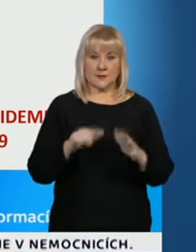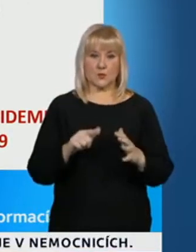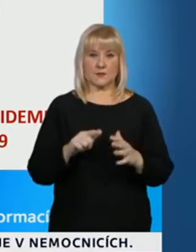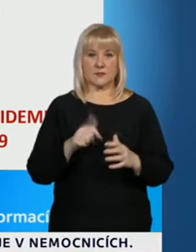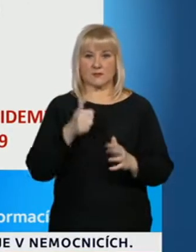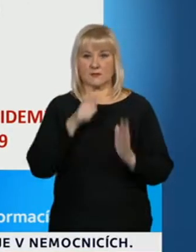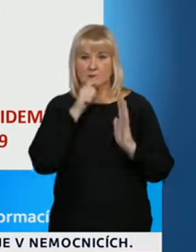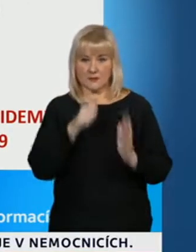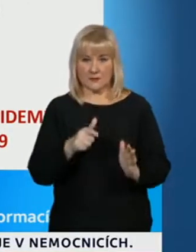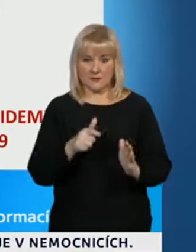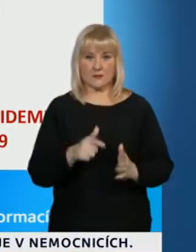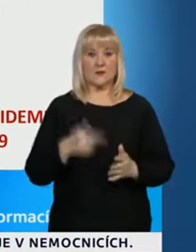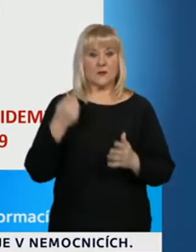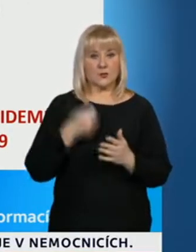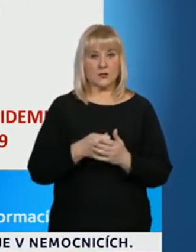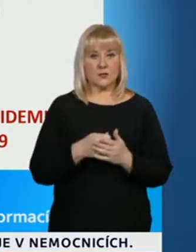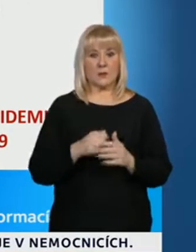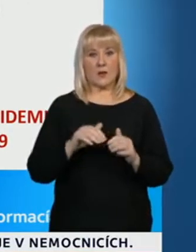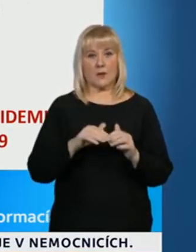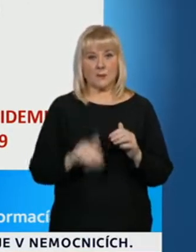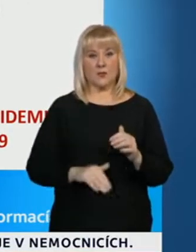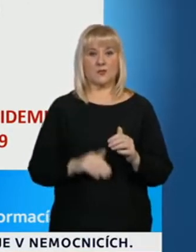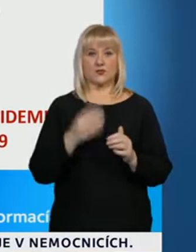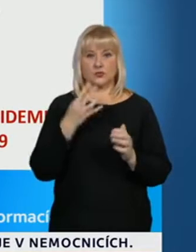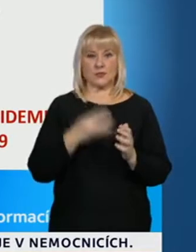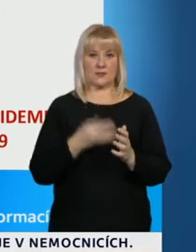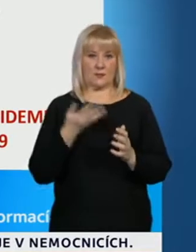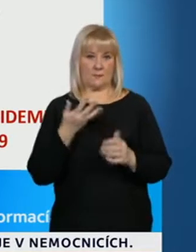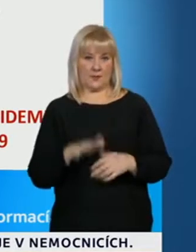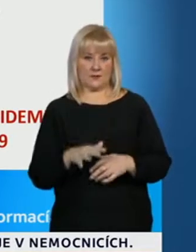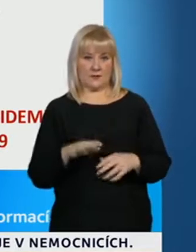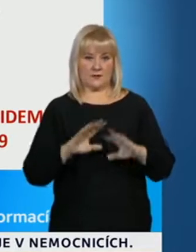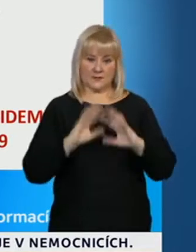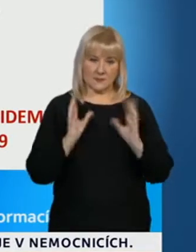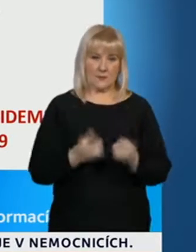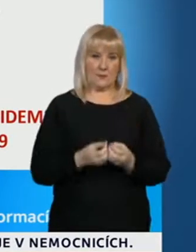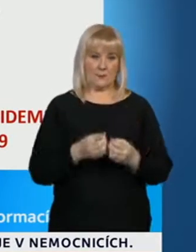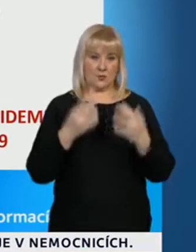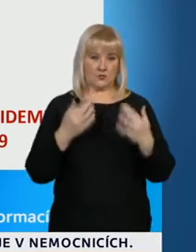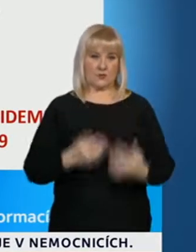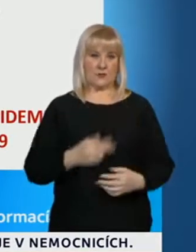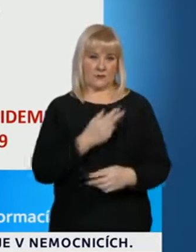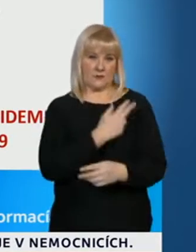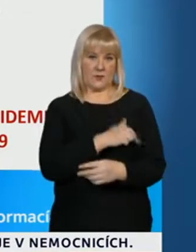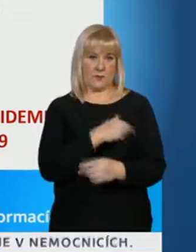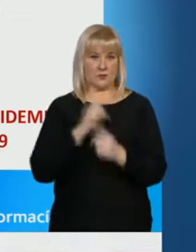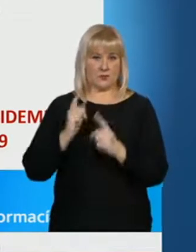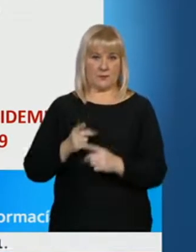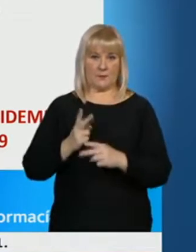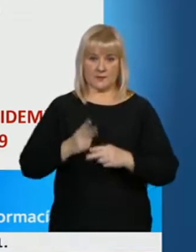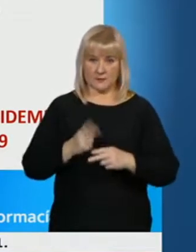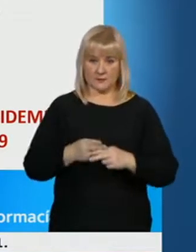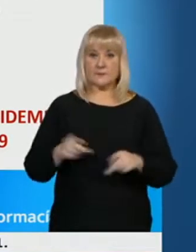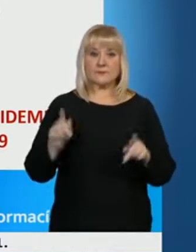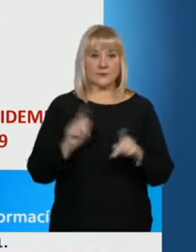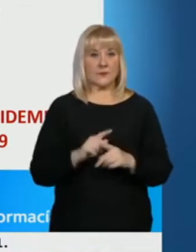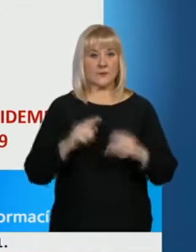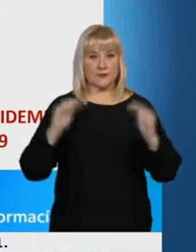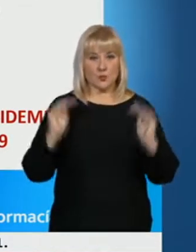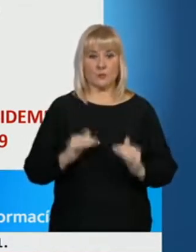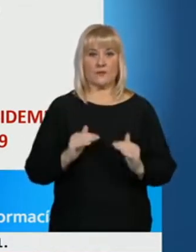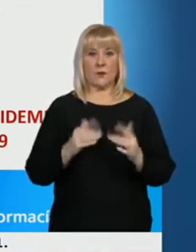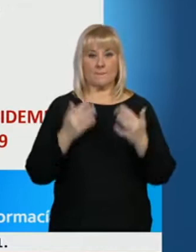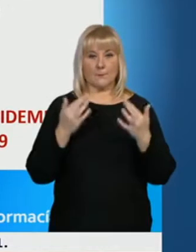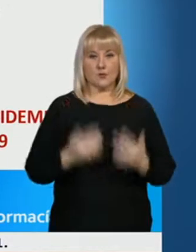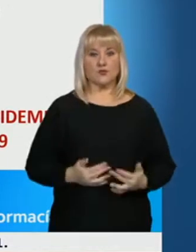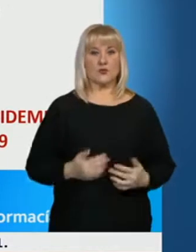týden. Takže nyní jsme pod 4 500 celkovými počty hospitalizací. A klesá i počet pacientů na